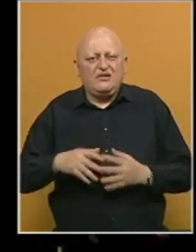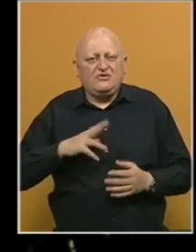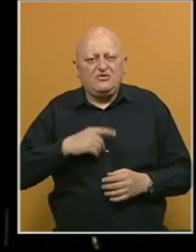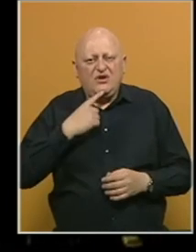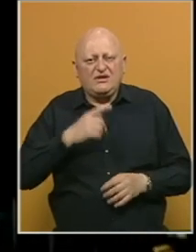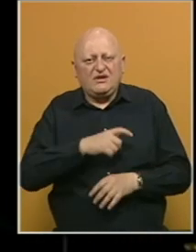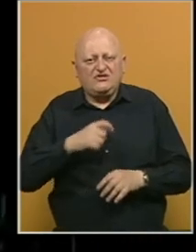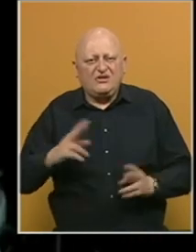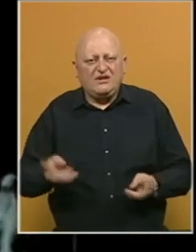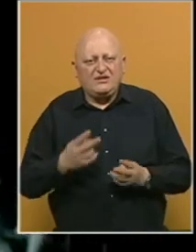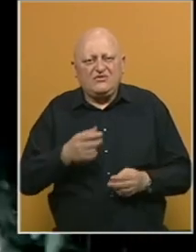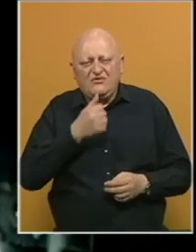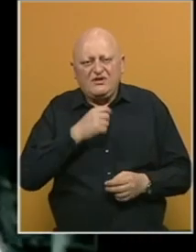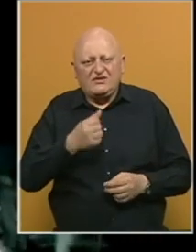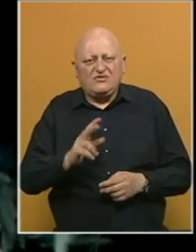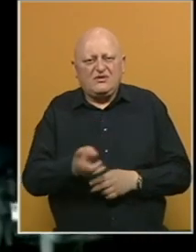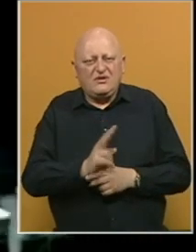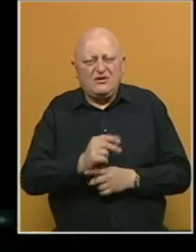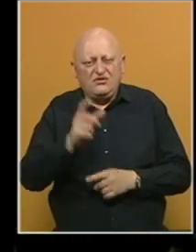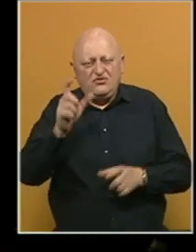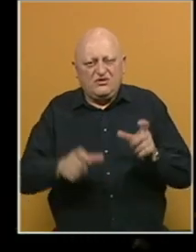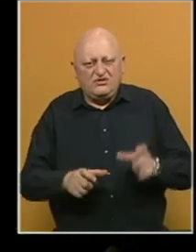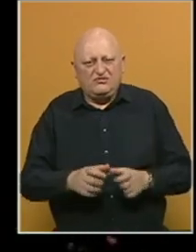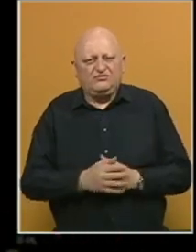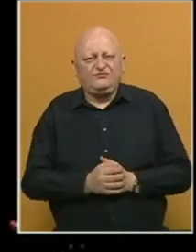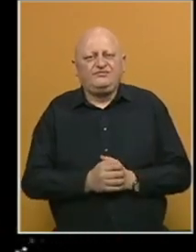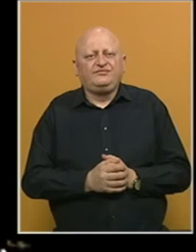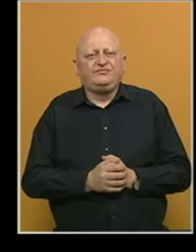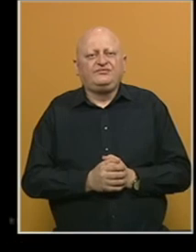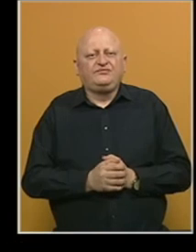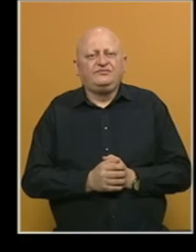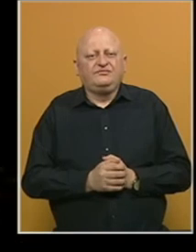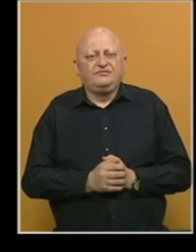policijom koja je zadužena za istragu finansijskog kriminala i krijumčarenje ljudi.